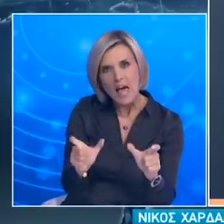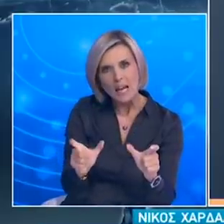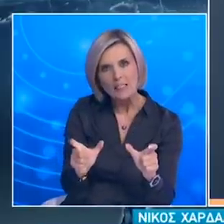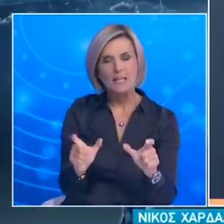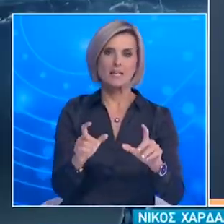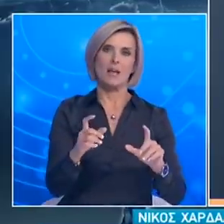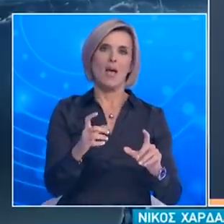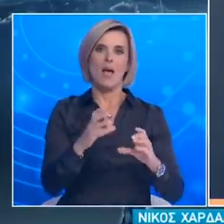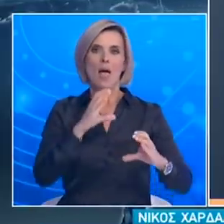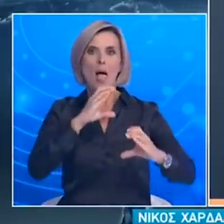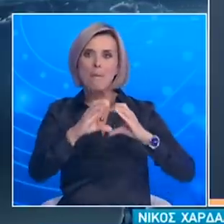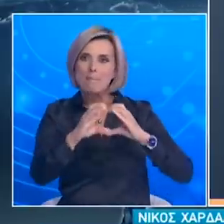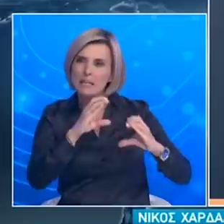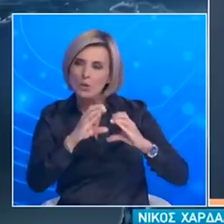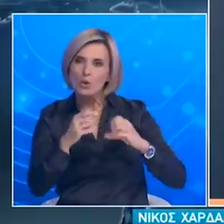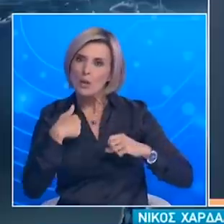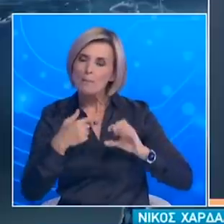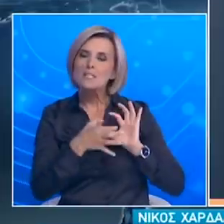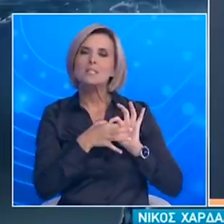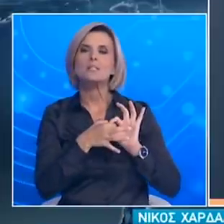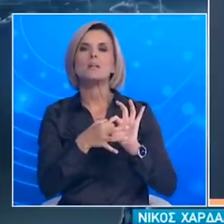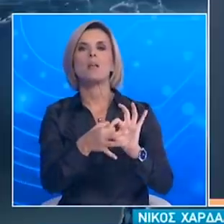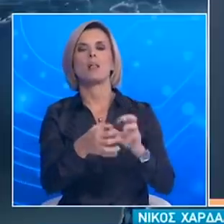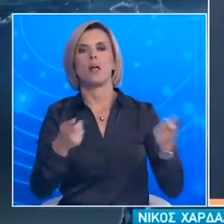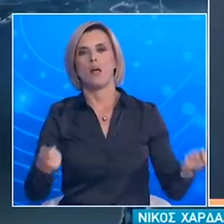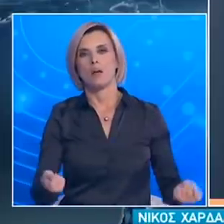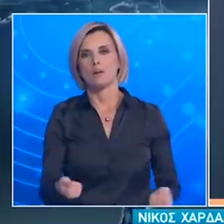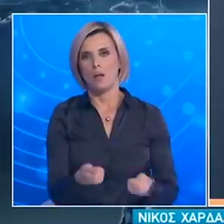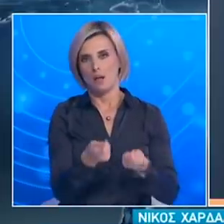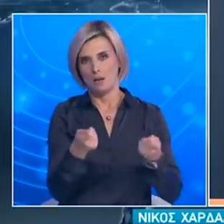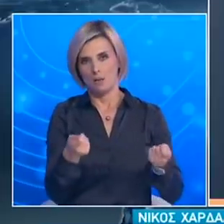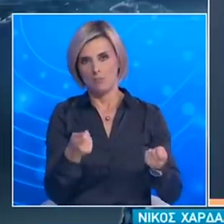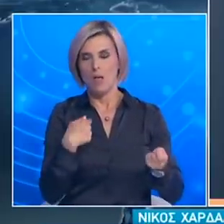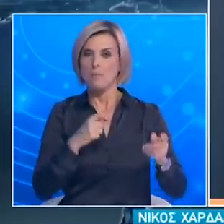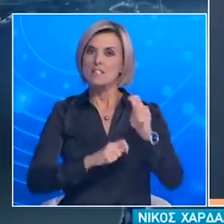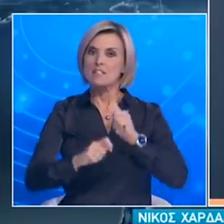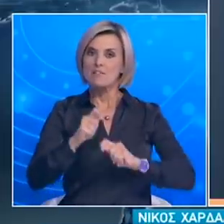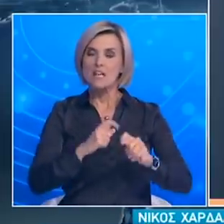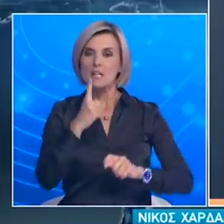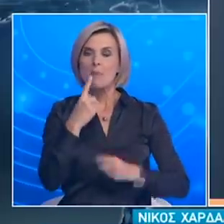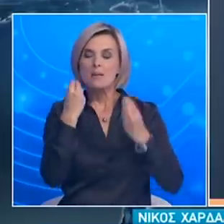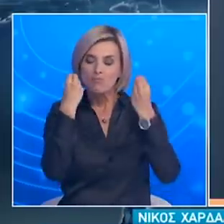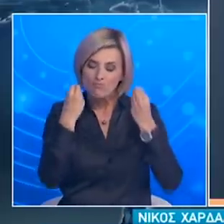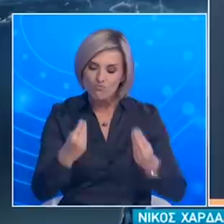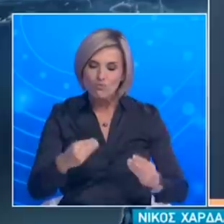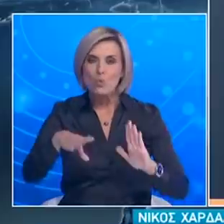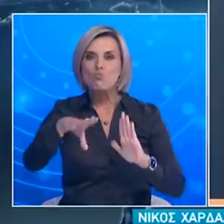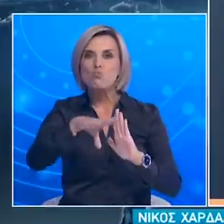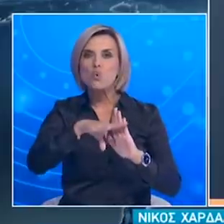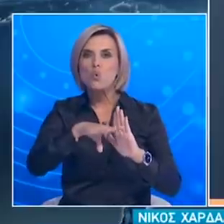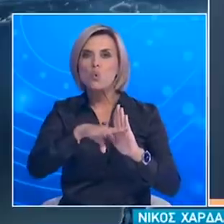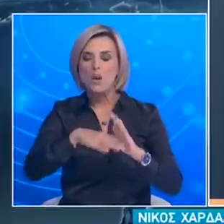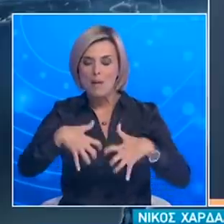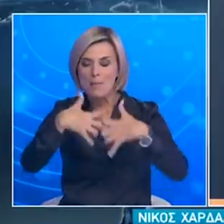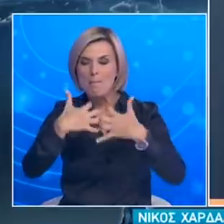επικοινωνίας συνεχίζουμε να το κάνουμε Και έχουμε δημιουργήσει και ένα μηχανισμό ηχνηλάτησης ο οποίος είναι